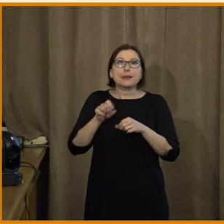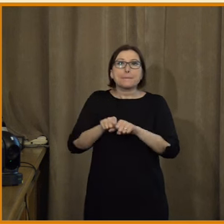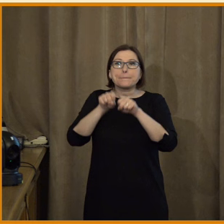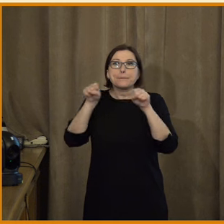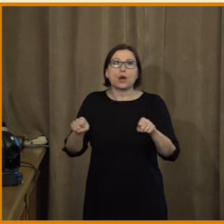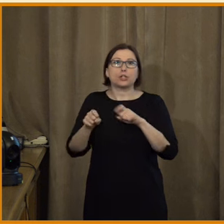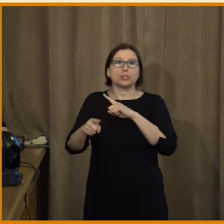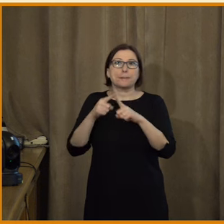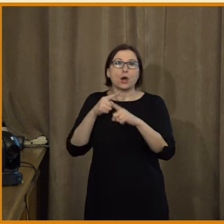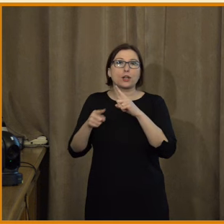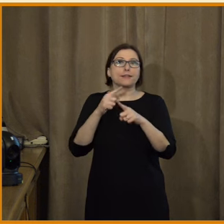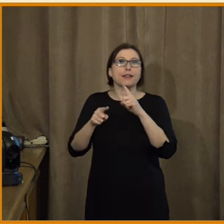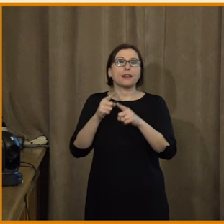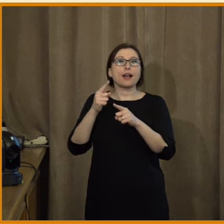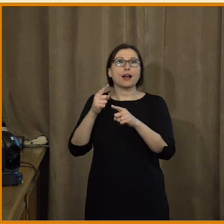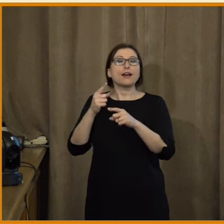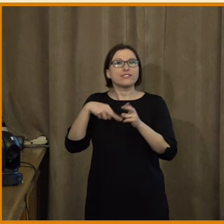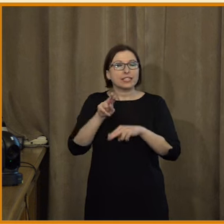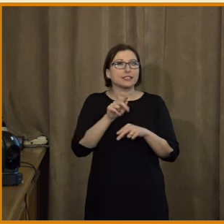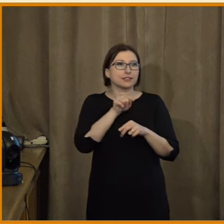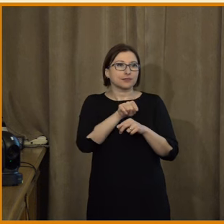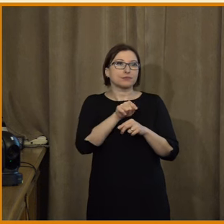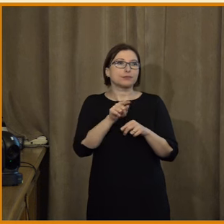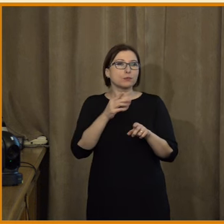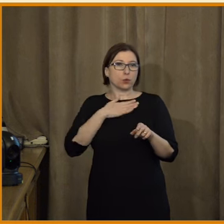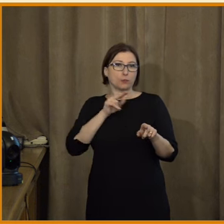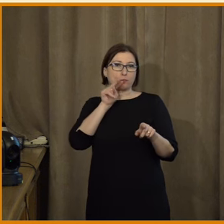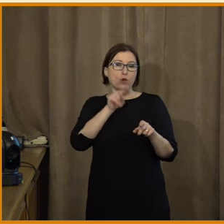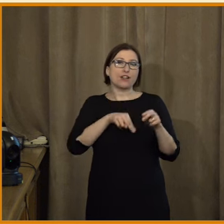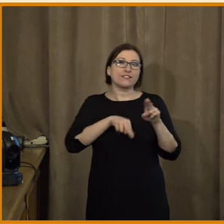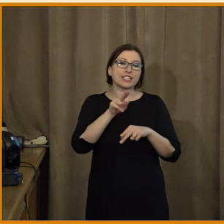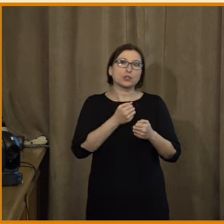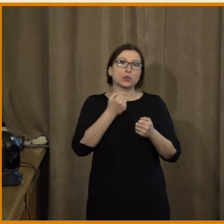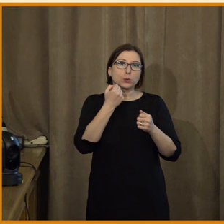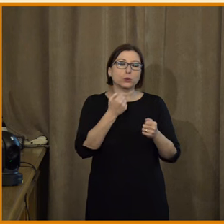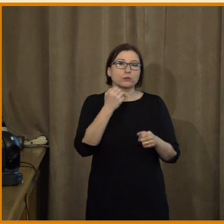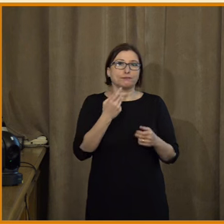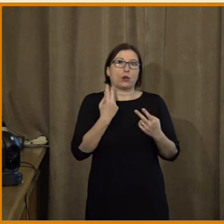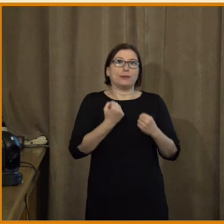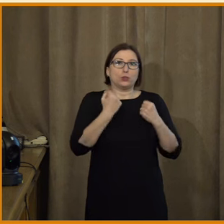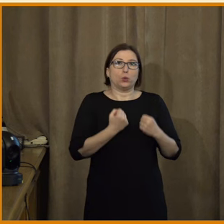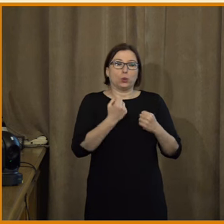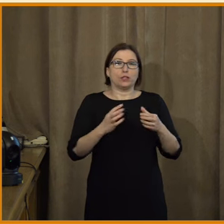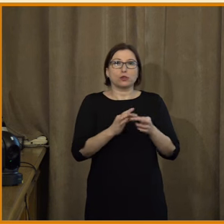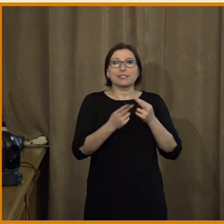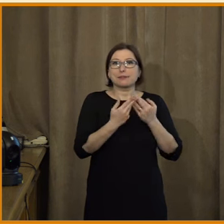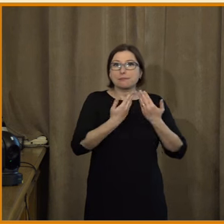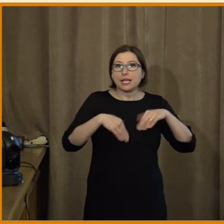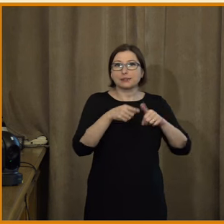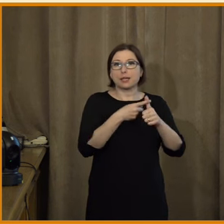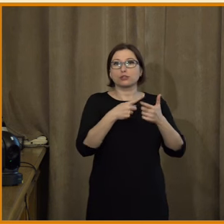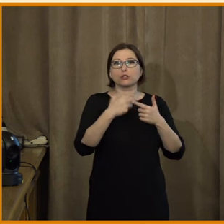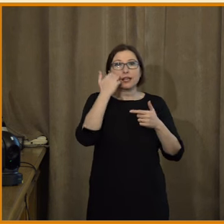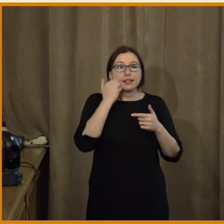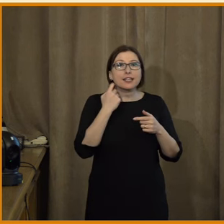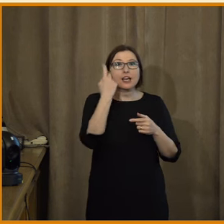sociokulturní kontext a klade z mého pohledu přílišný důraz na tu bezpečnostní problematiku a taky na tu roli těch